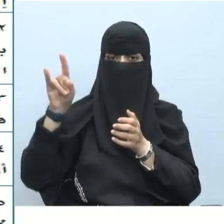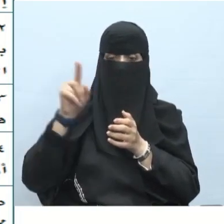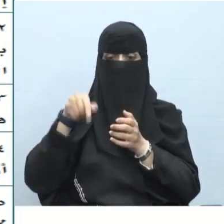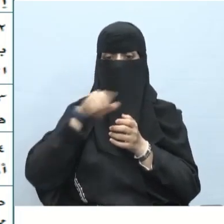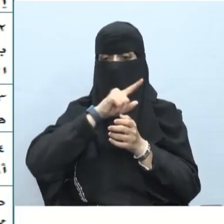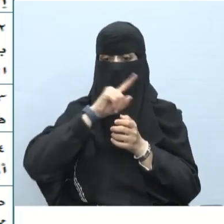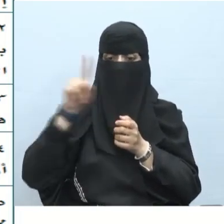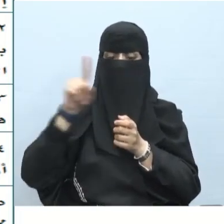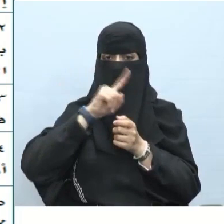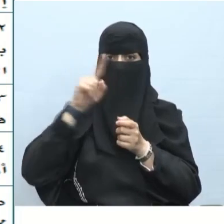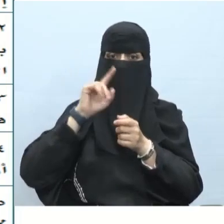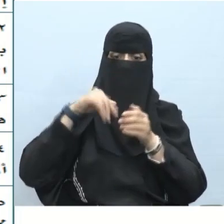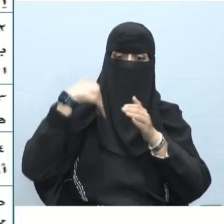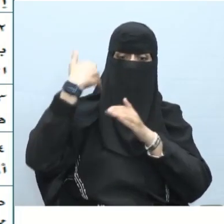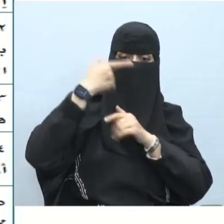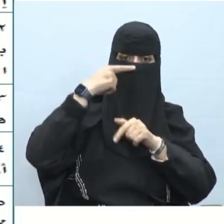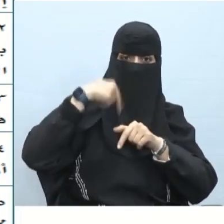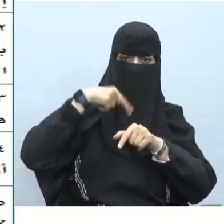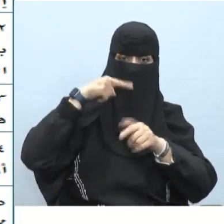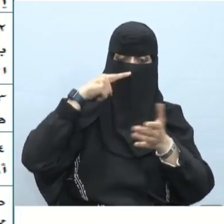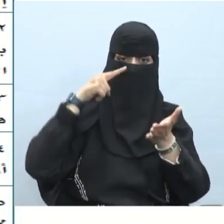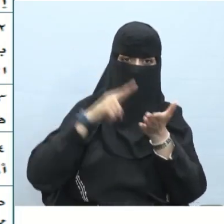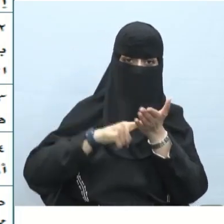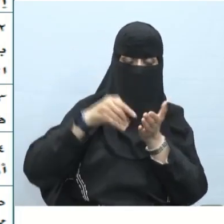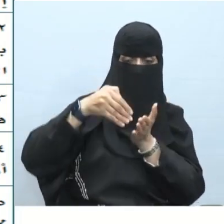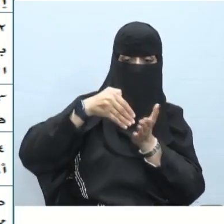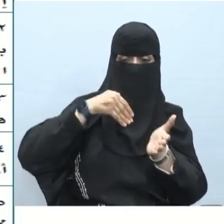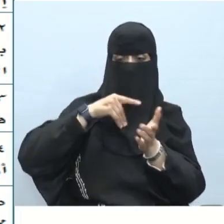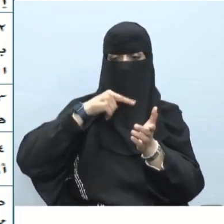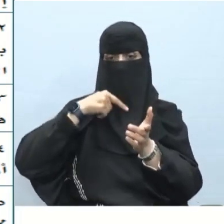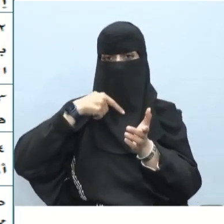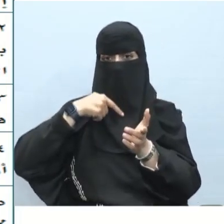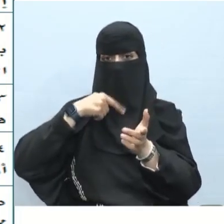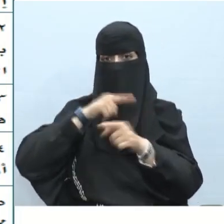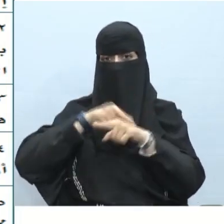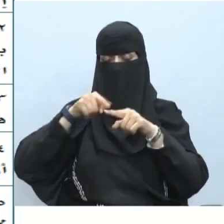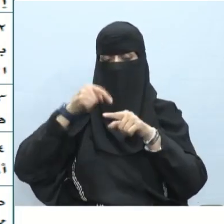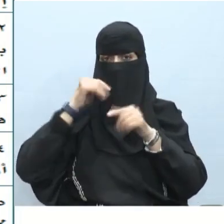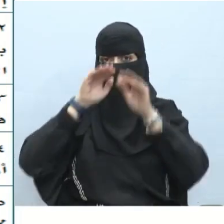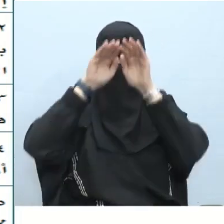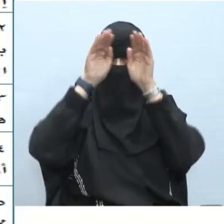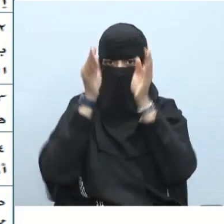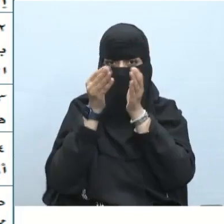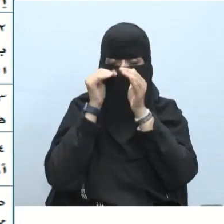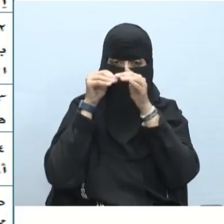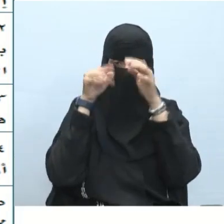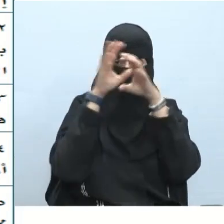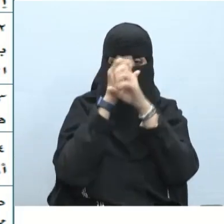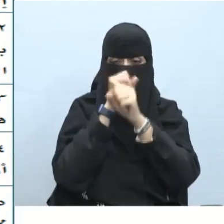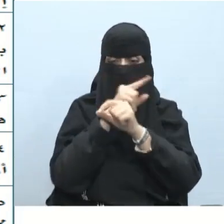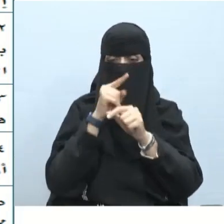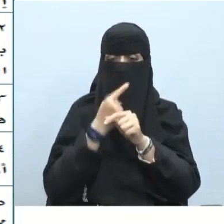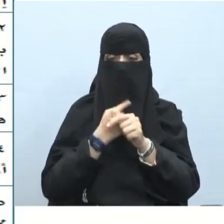النفق المضلط إذن هذه الجملة على لسان ذلك الذي حرف عن الطريق فيقول لا